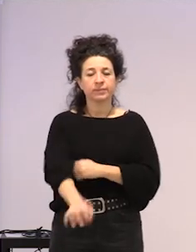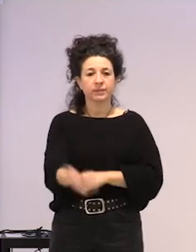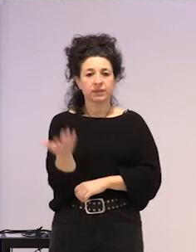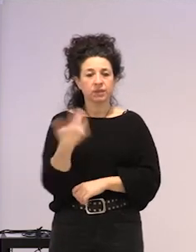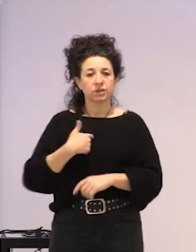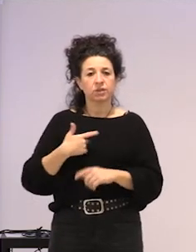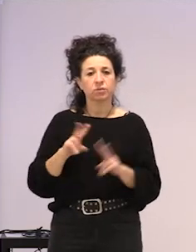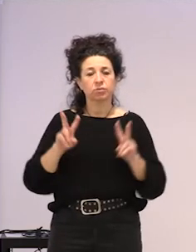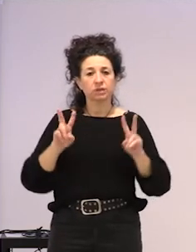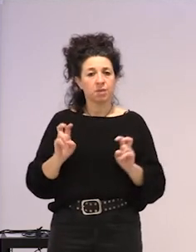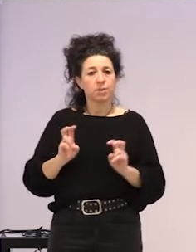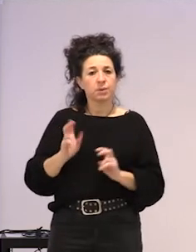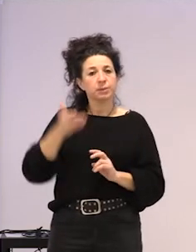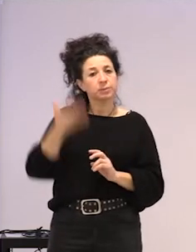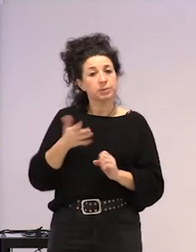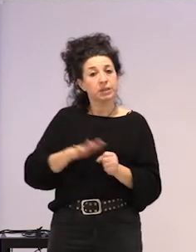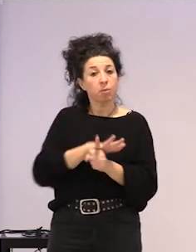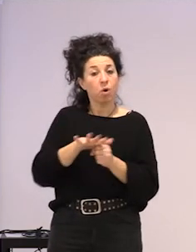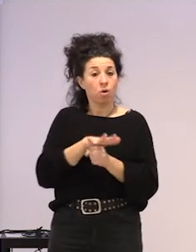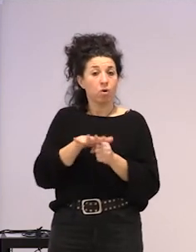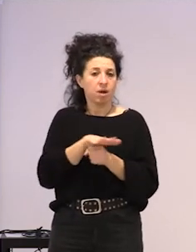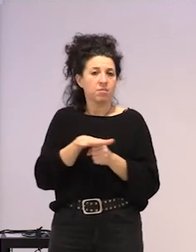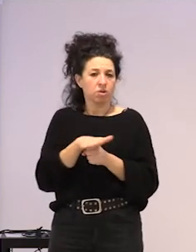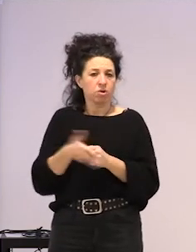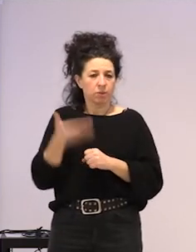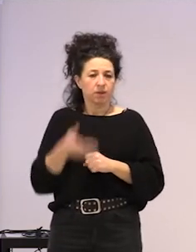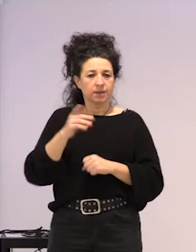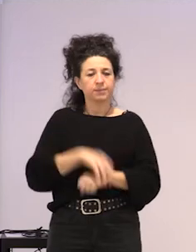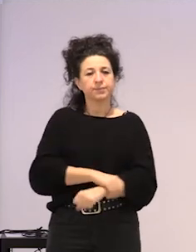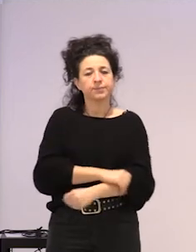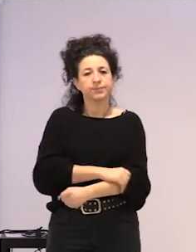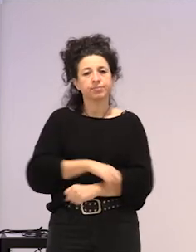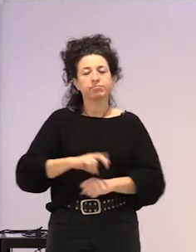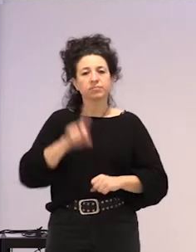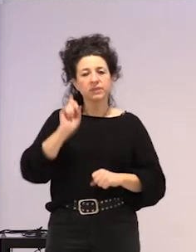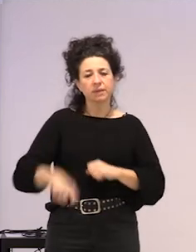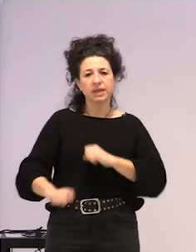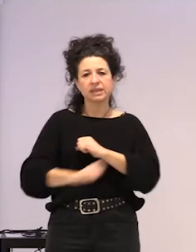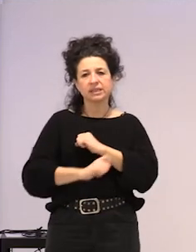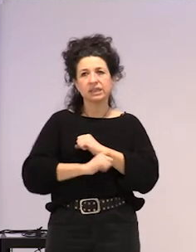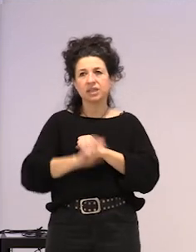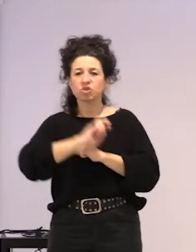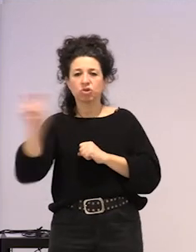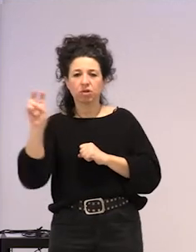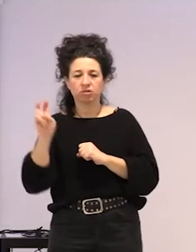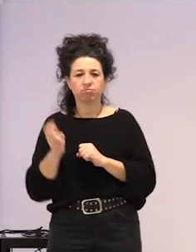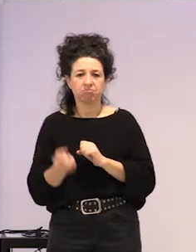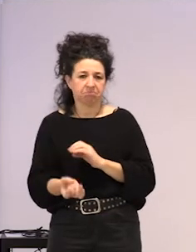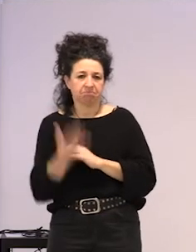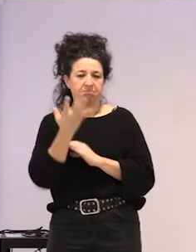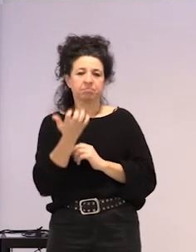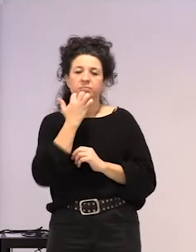izan den, ba, eremua su hartatu da. Gero, ze estrategiak gehiago aipatu dira, ba, esaterako